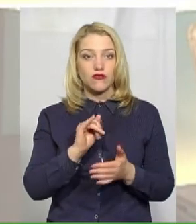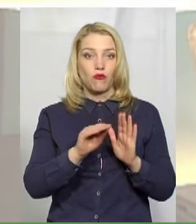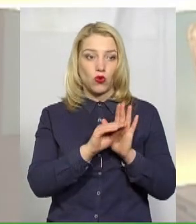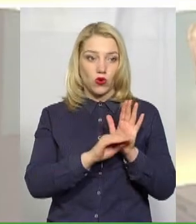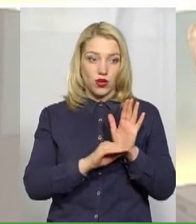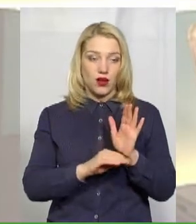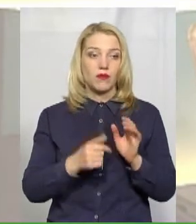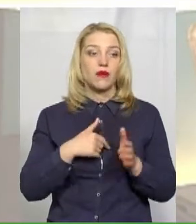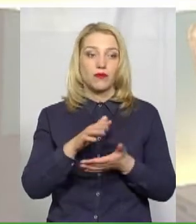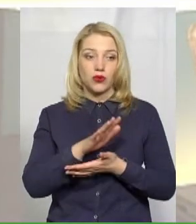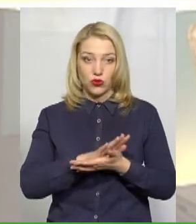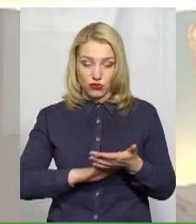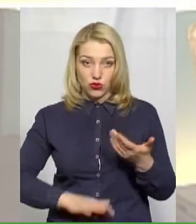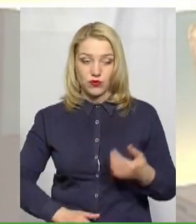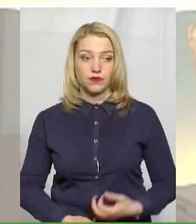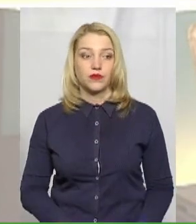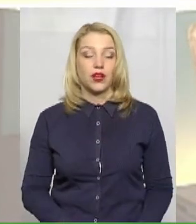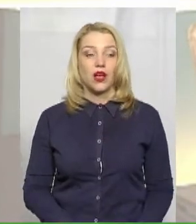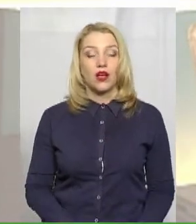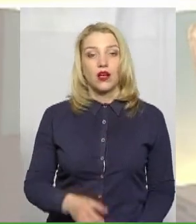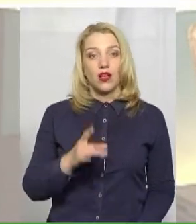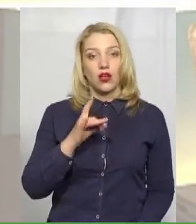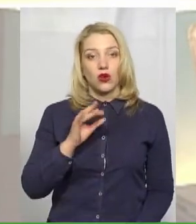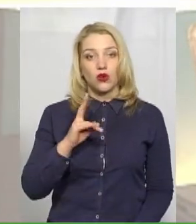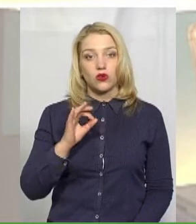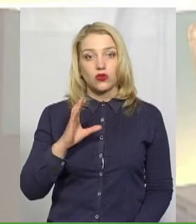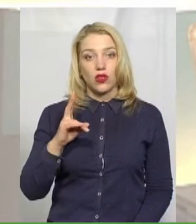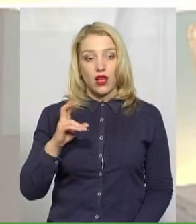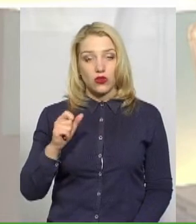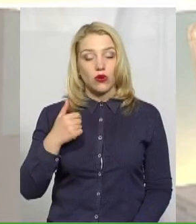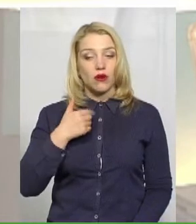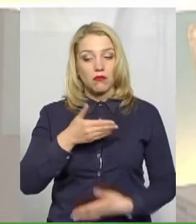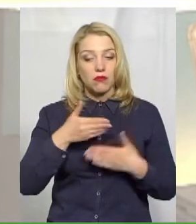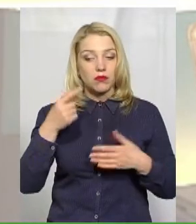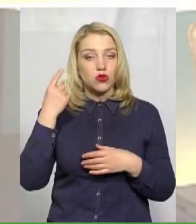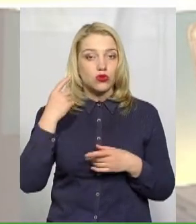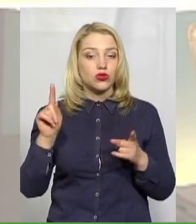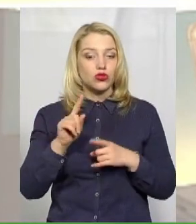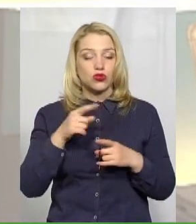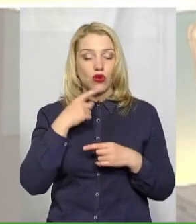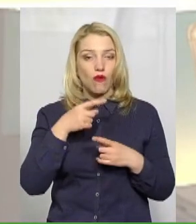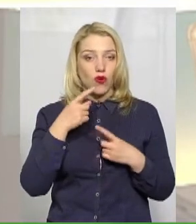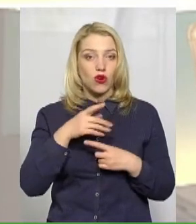А ми продовжимо. Пані Рокслану, ми почули, що говорив адвокат.